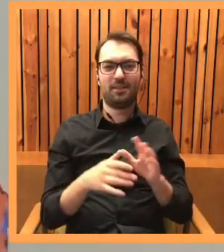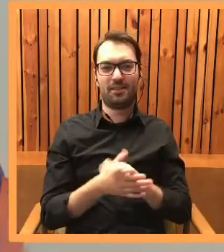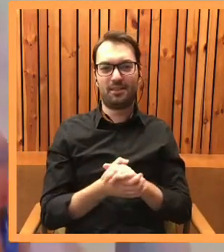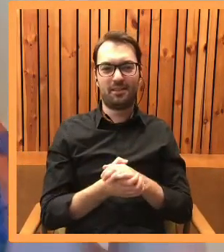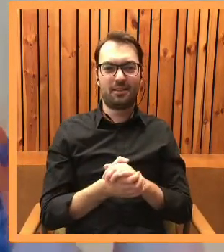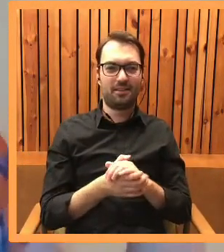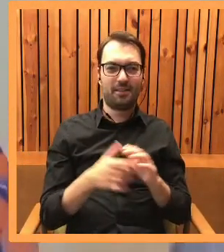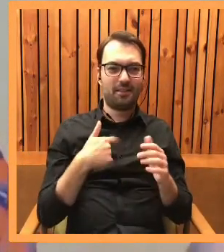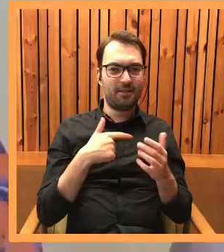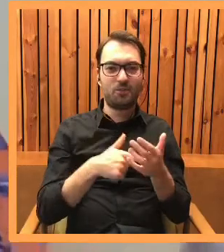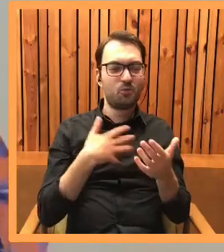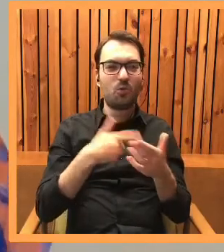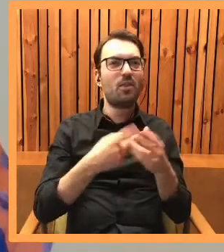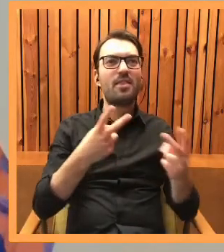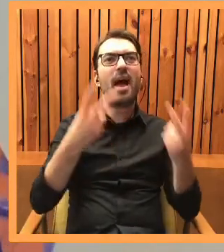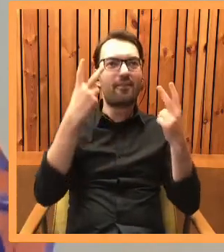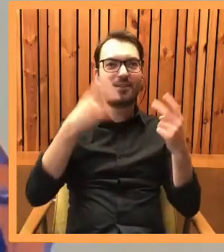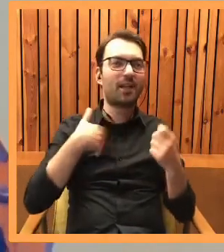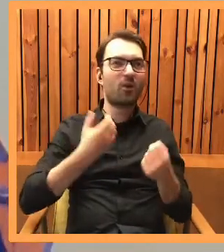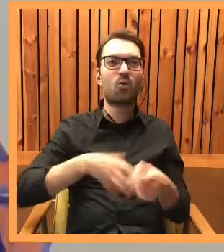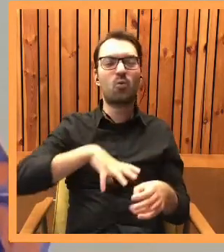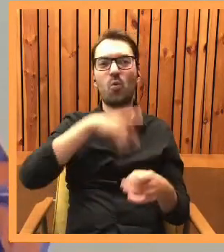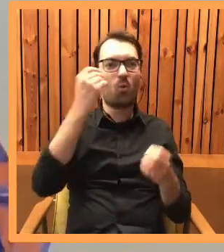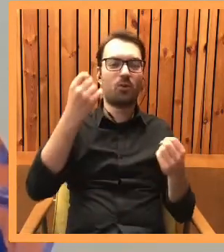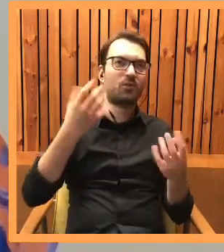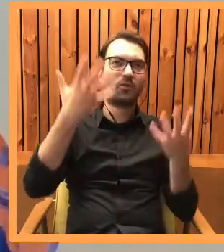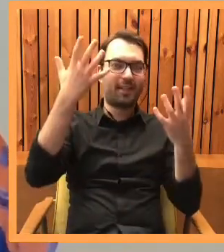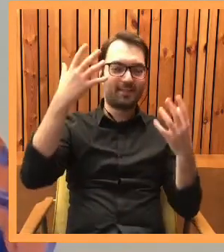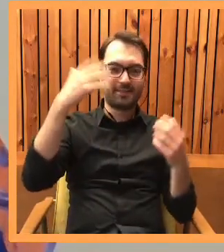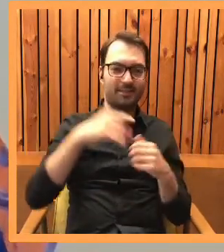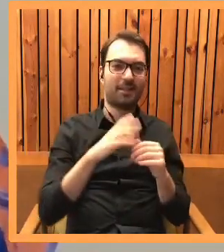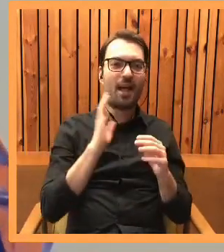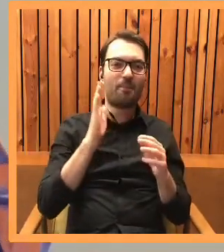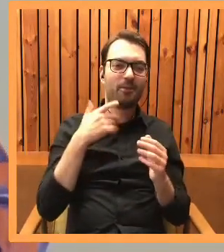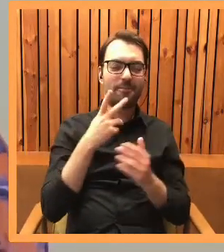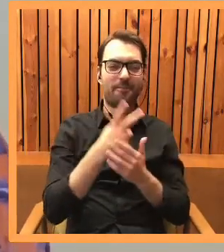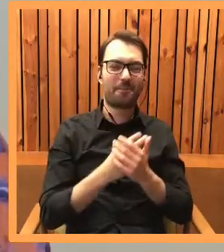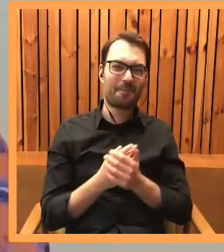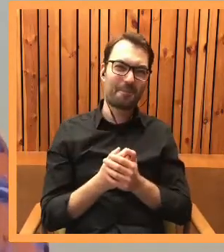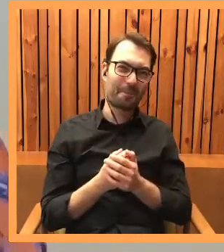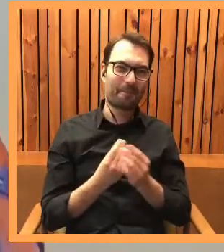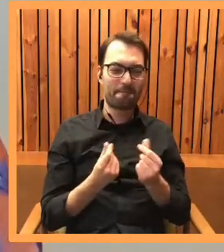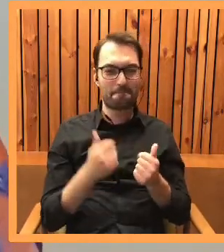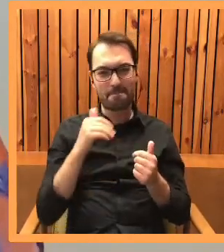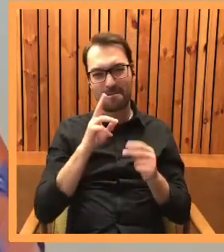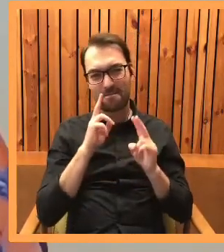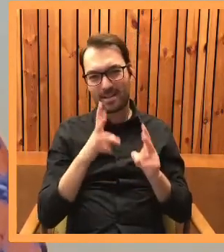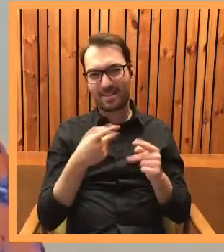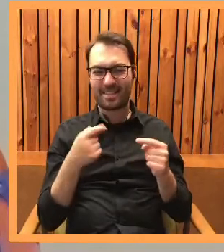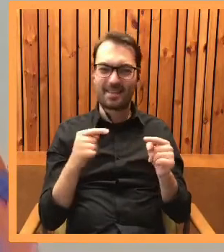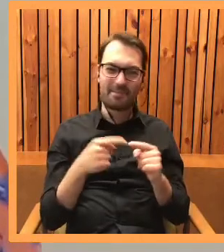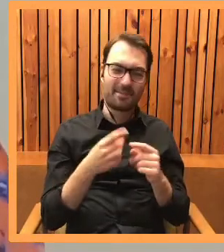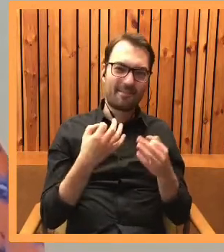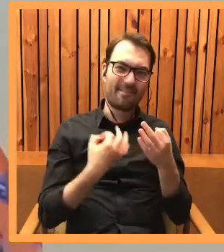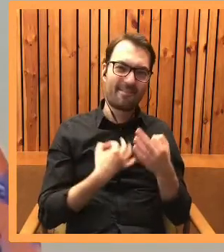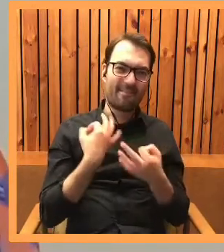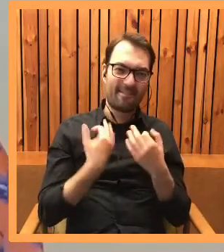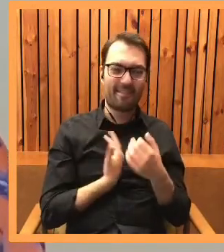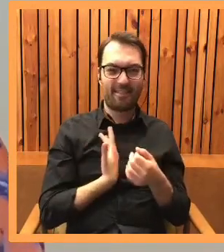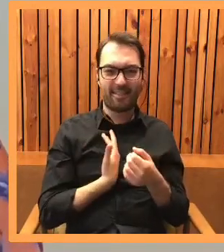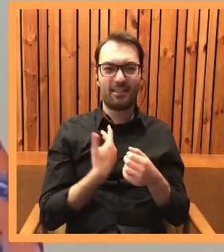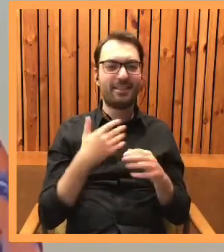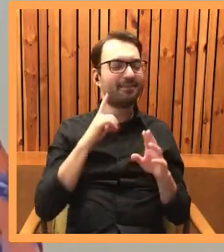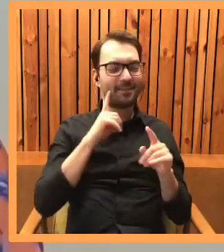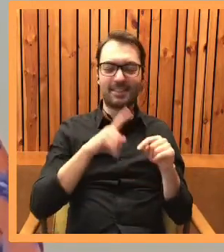nie wiem, objawienie na mnie wstąpiło, kiedy ja to napisałam. Ale po dłuższej chwili tak, może faktycznie. Może to nie pasuje. Więc